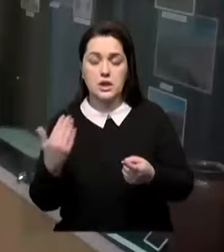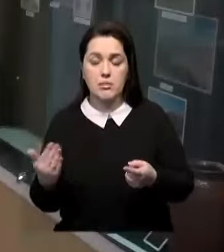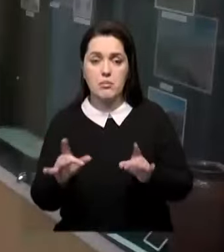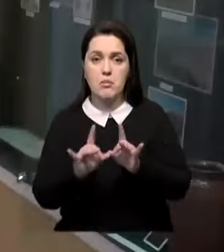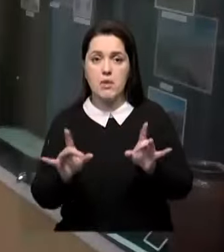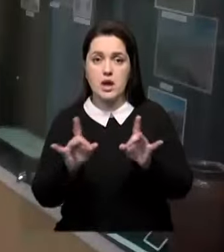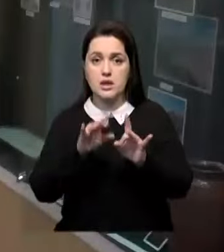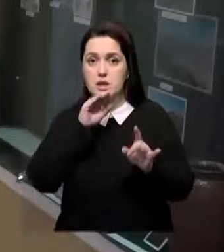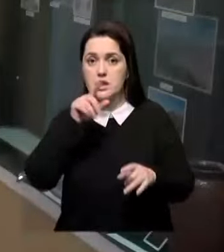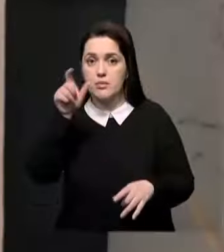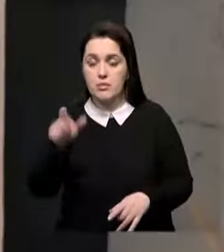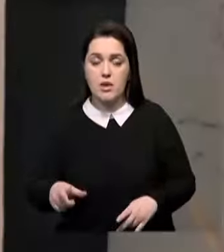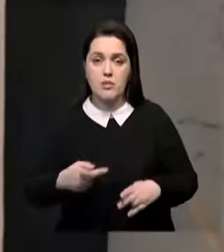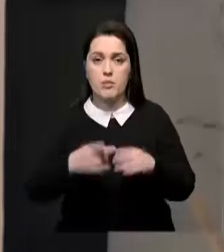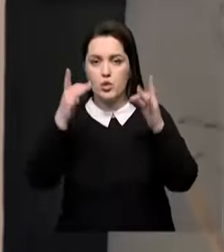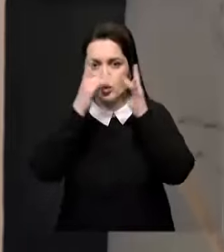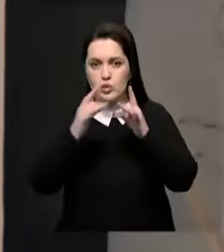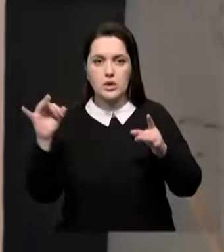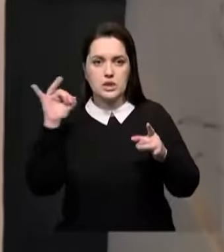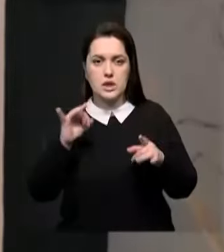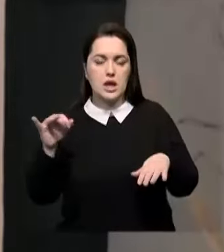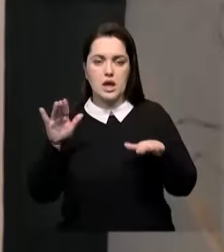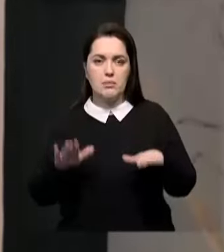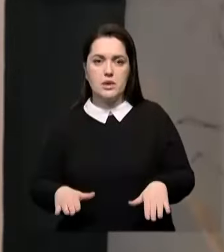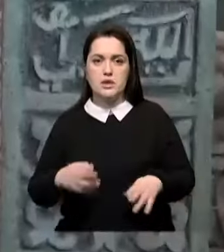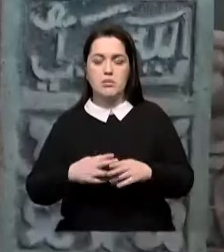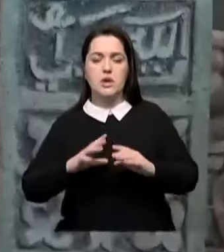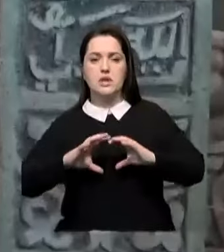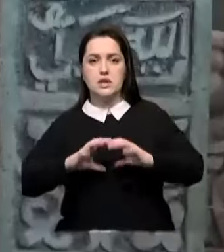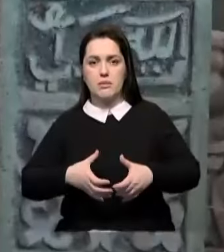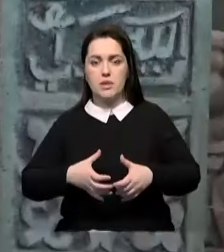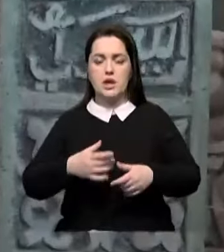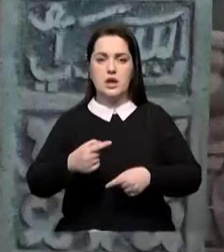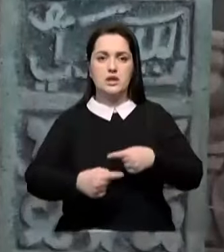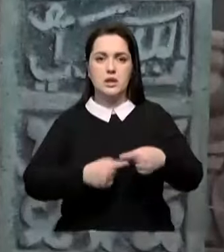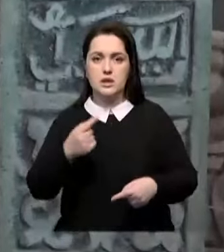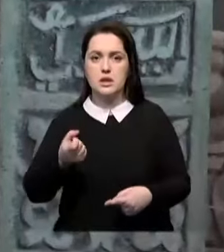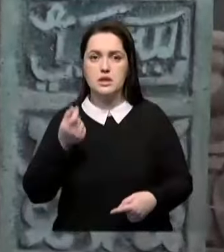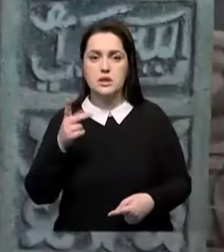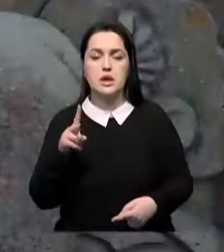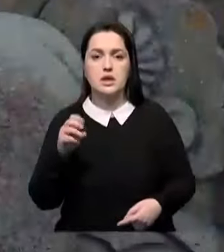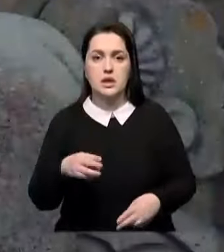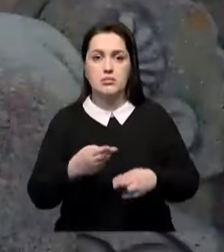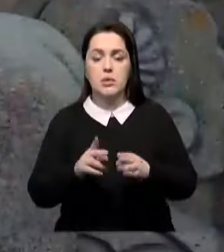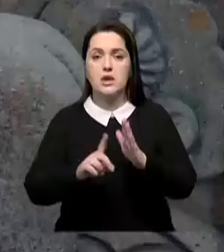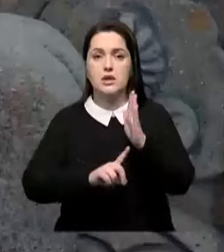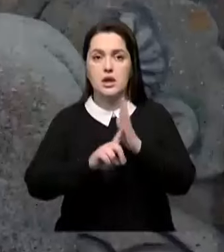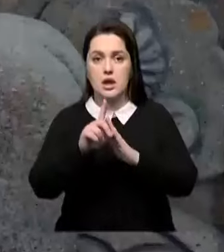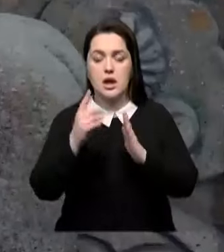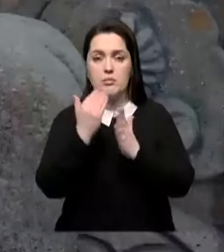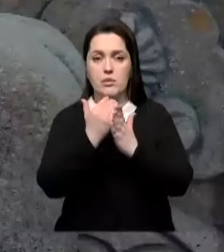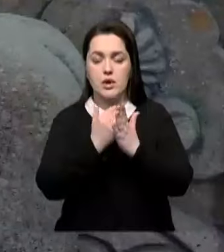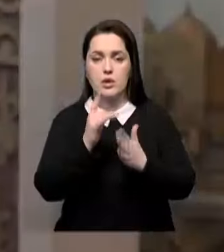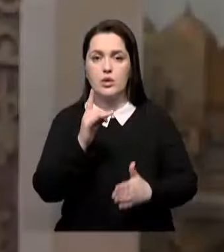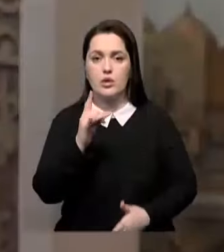специалистов, работа по включению культурно-исторических мест в список всемирного наследия продолжается уже несколько лет. Она началась в рамках программы